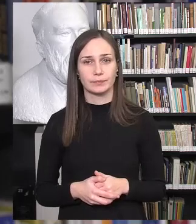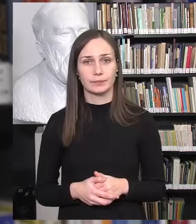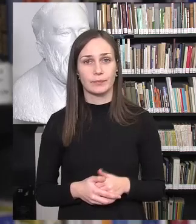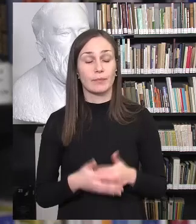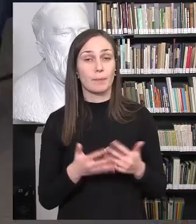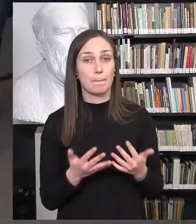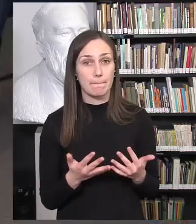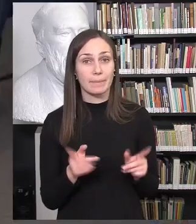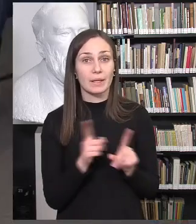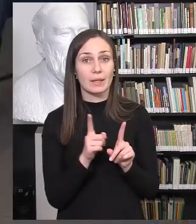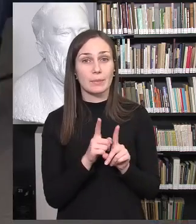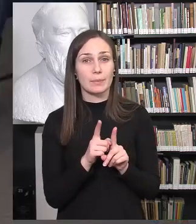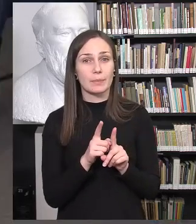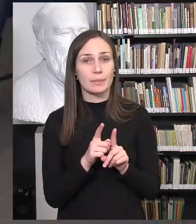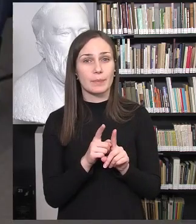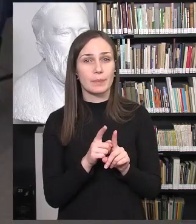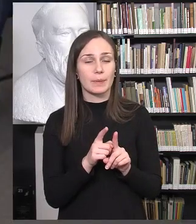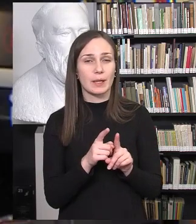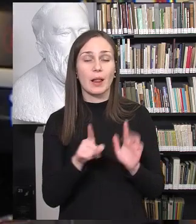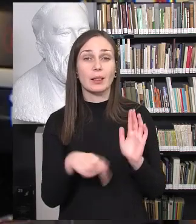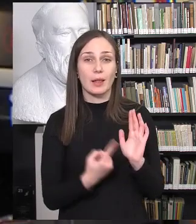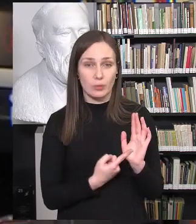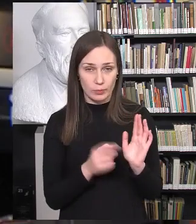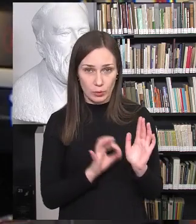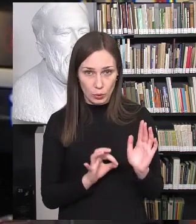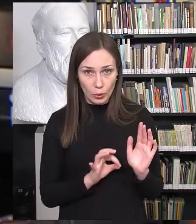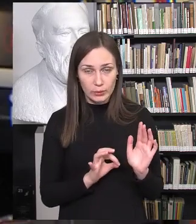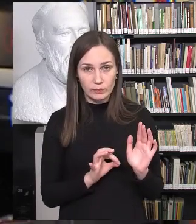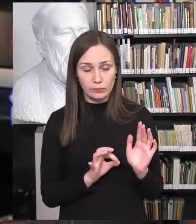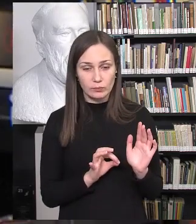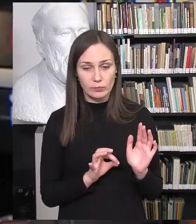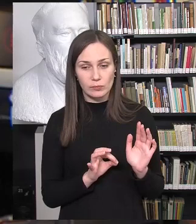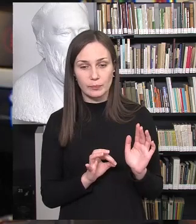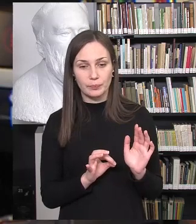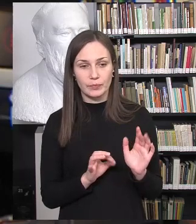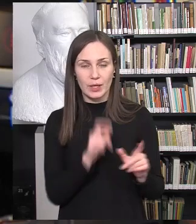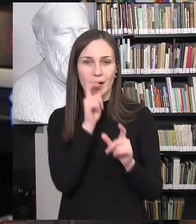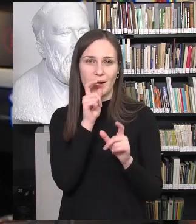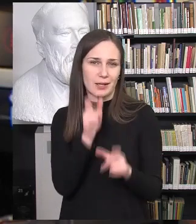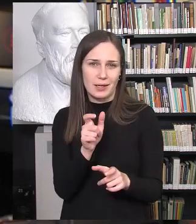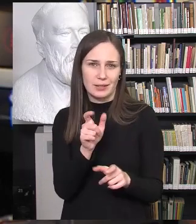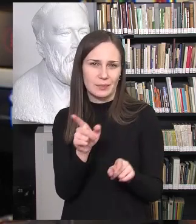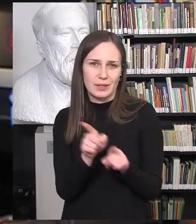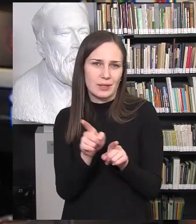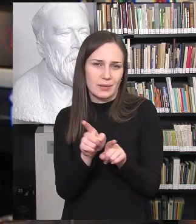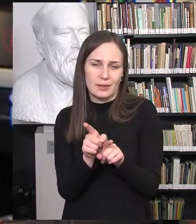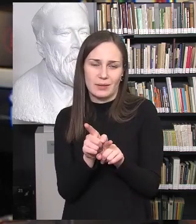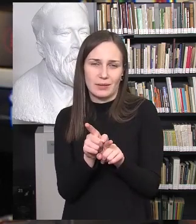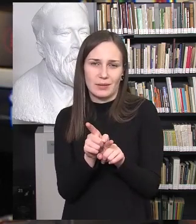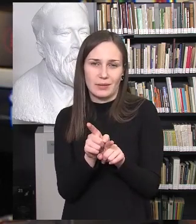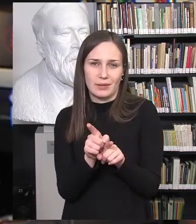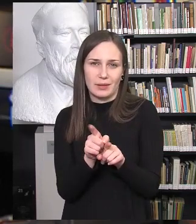Na ir toks labai, žinoma, subjektyvus klausimas, bet tiesiog ir atsakymas čia neturi būti kažkoks labai